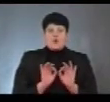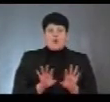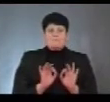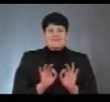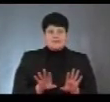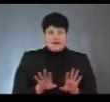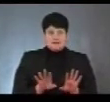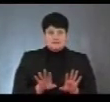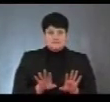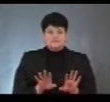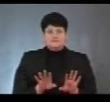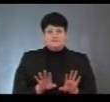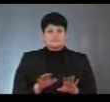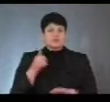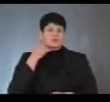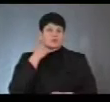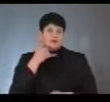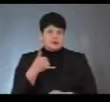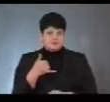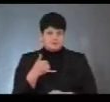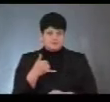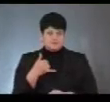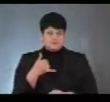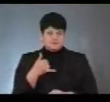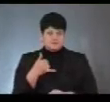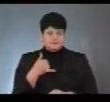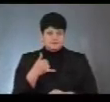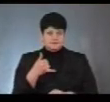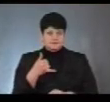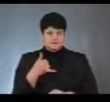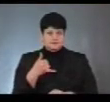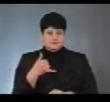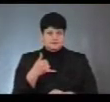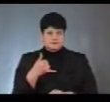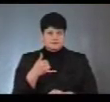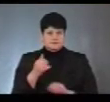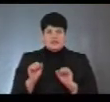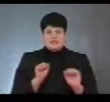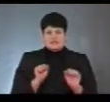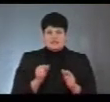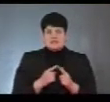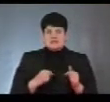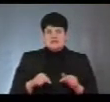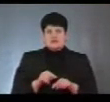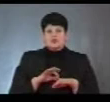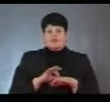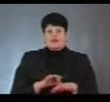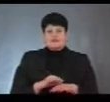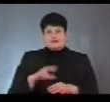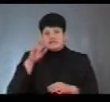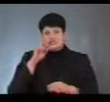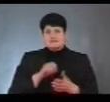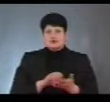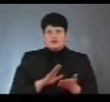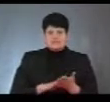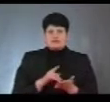телефоном, коментар керівниці відділу введення державного реєстру у